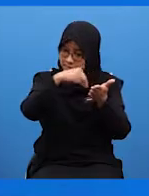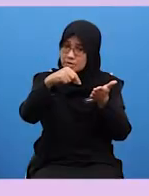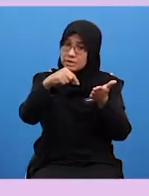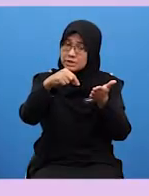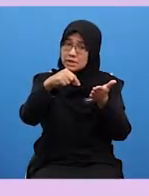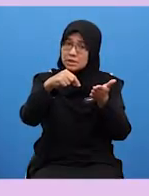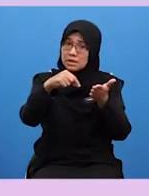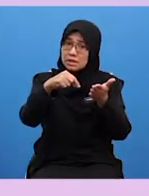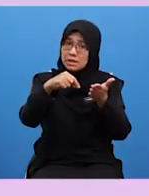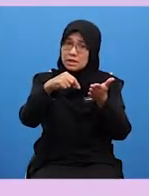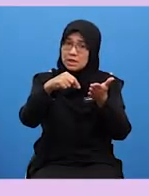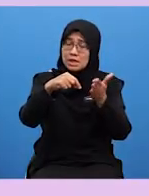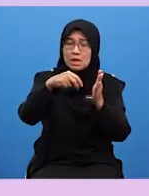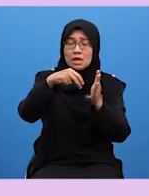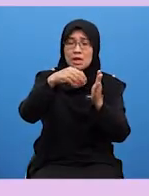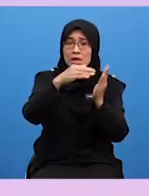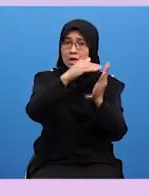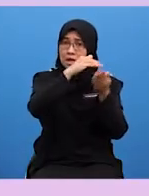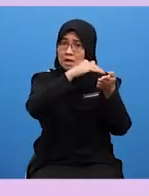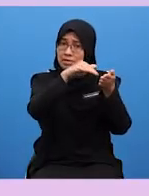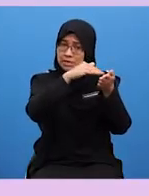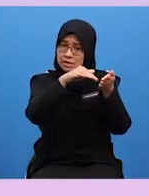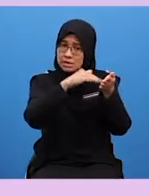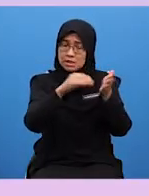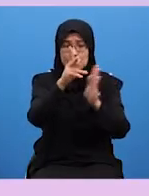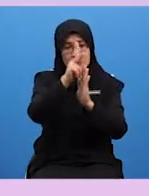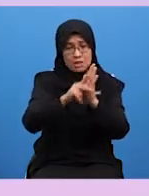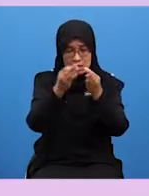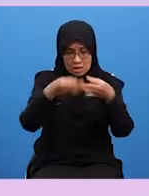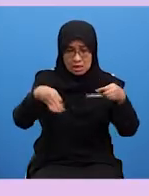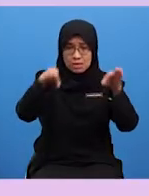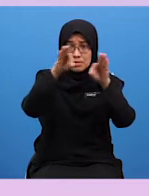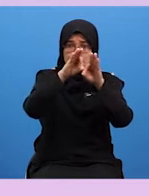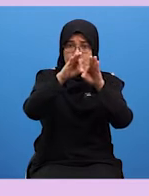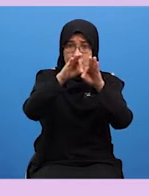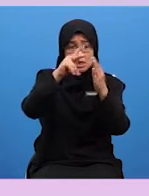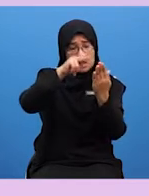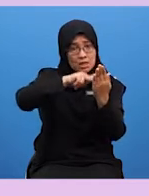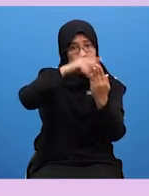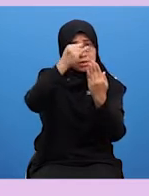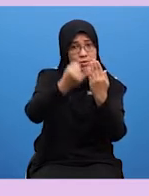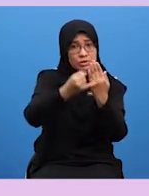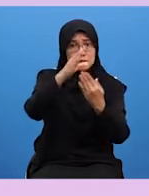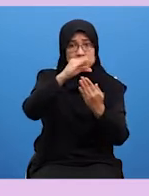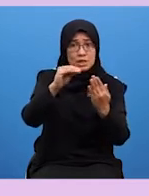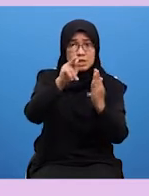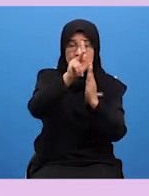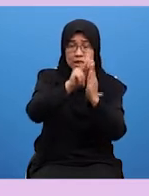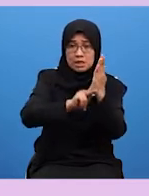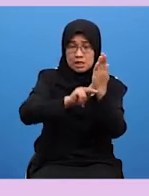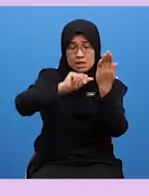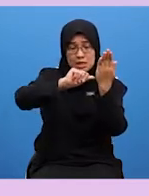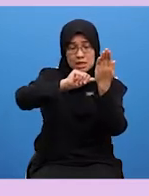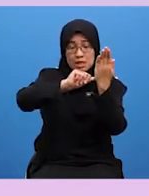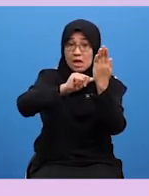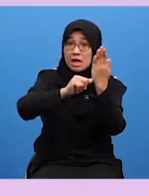-pelajar Pernyataan kepentingan projek dan juga keaslian Originaliti No imitation,